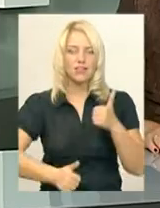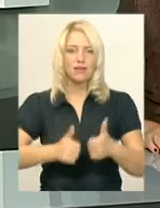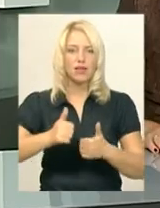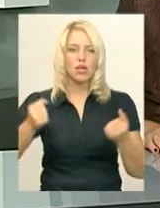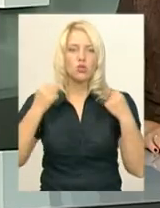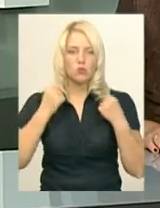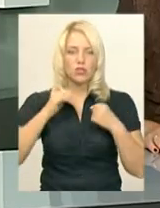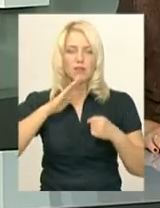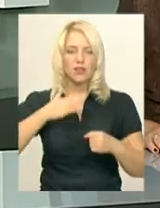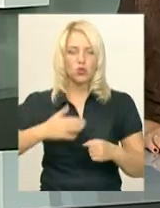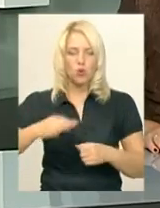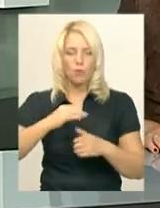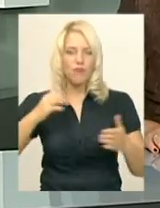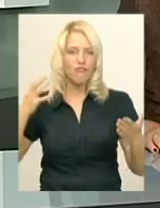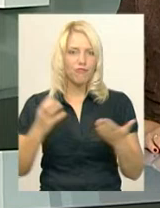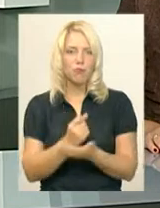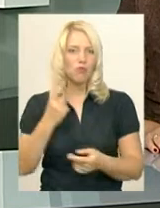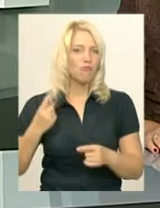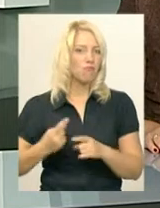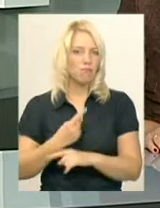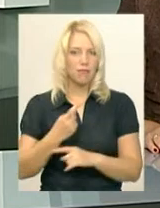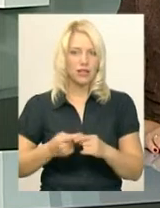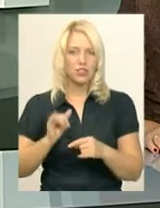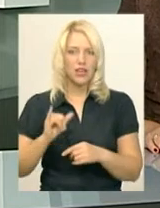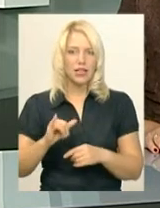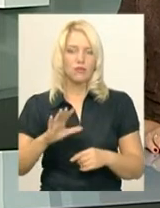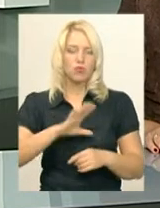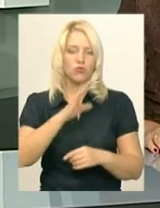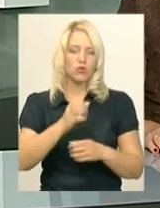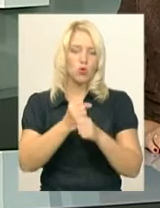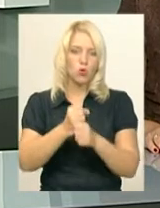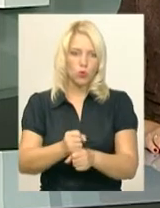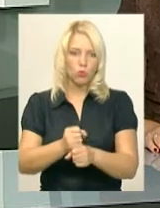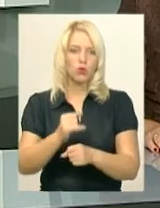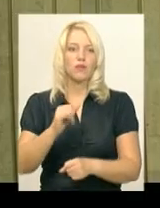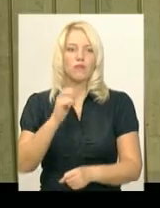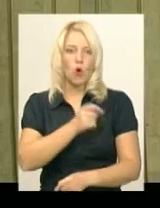області вибороли вперше. Відбувалися і кубок, і командний чемпіонат в Одесі.